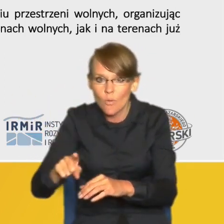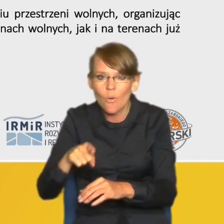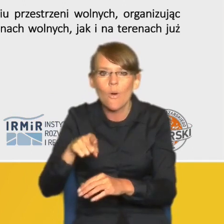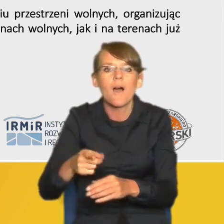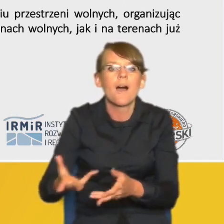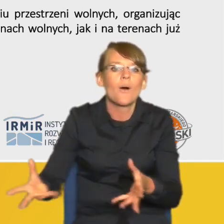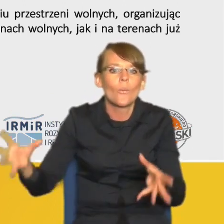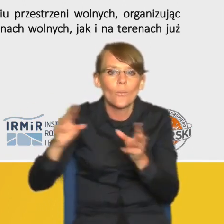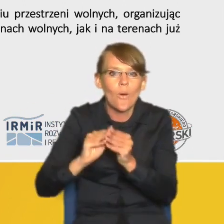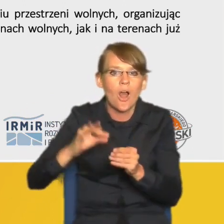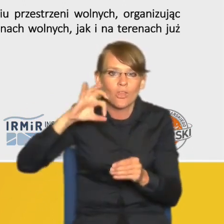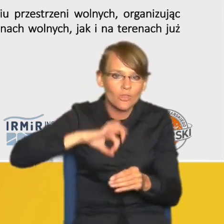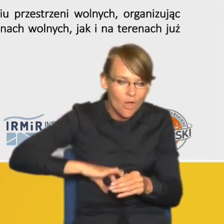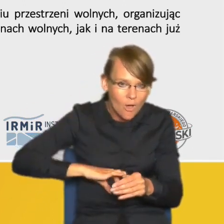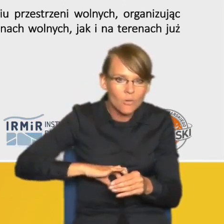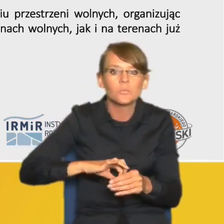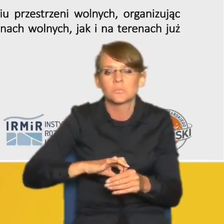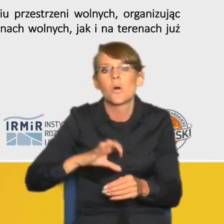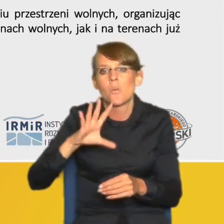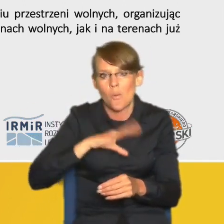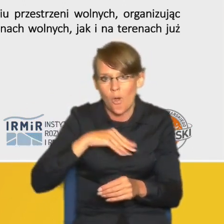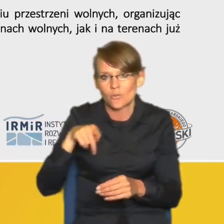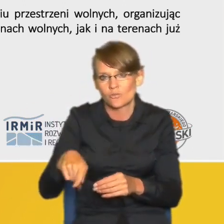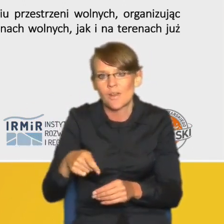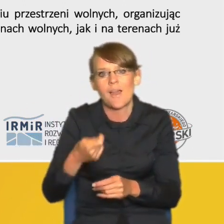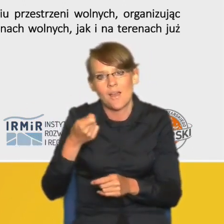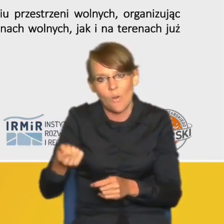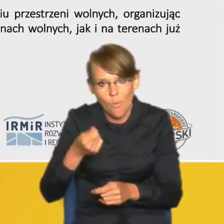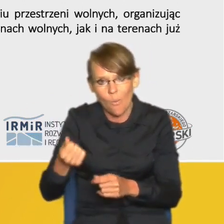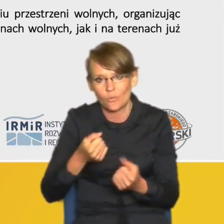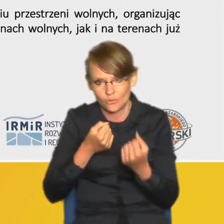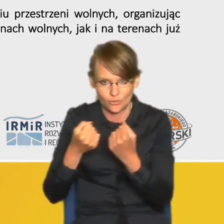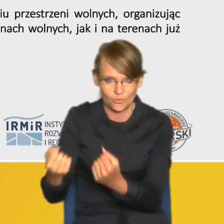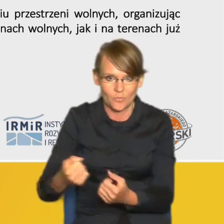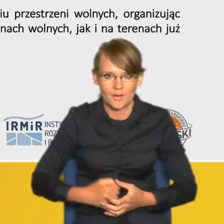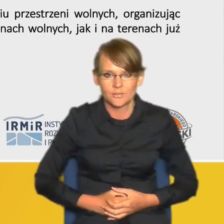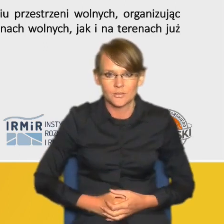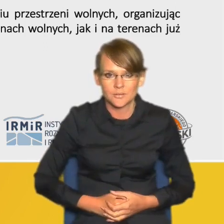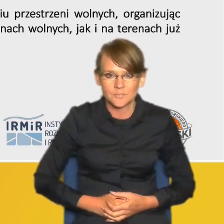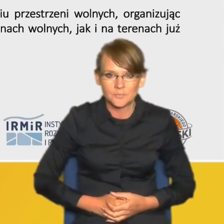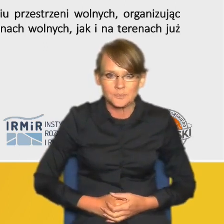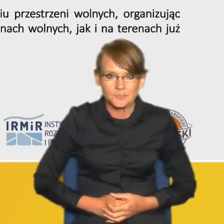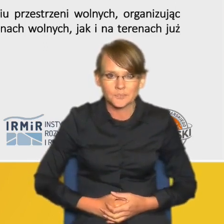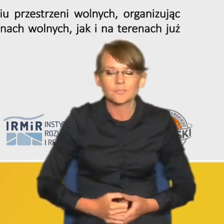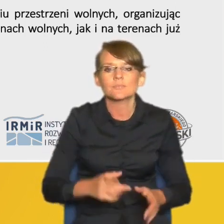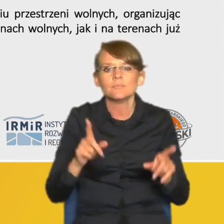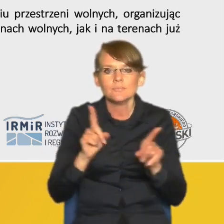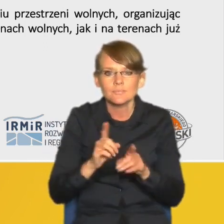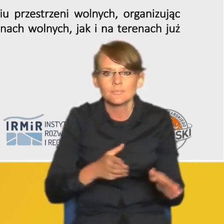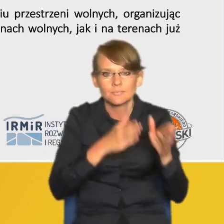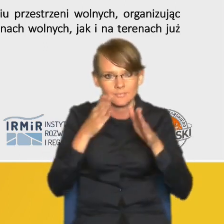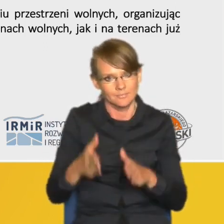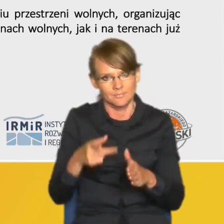możliwość utrzymania infrastruktury tego miasteczka no i wreszcie taką funkcję urbanizacyjną